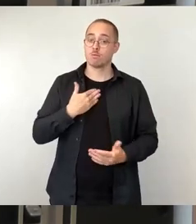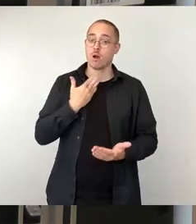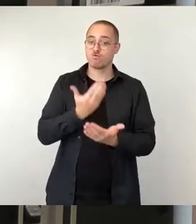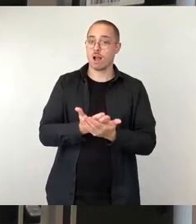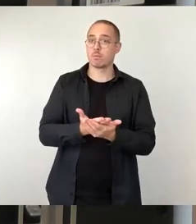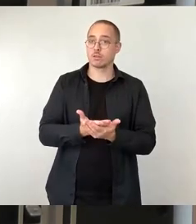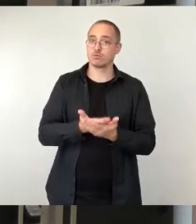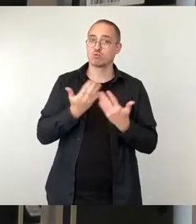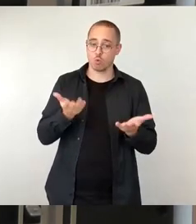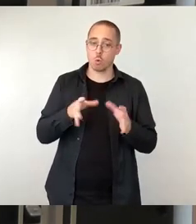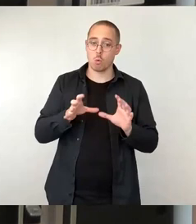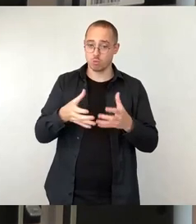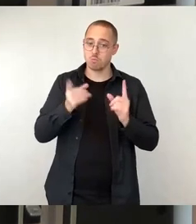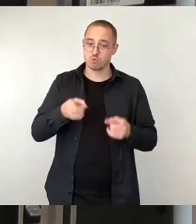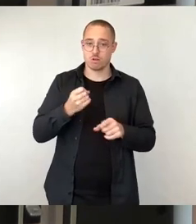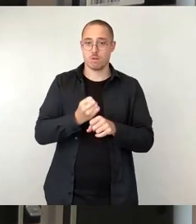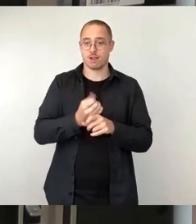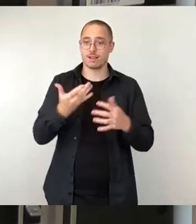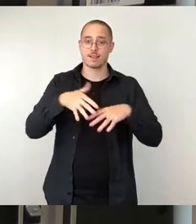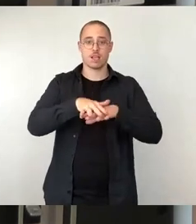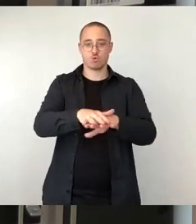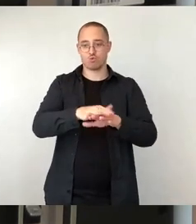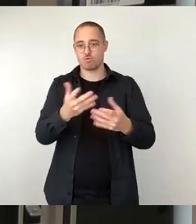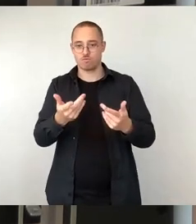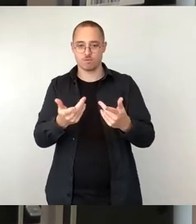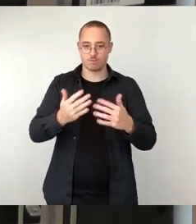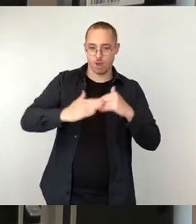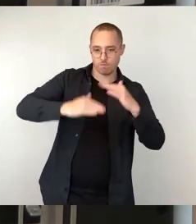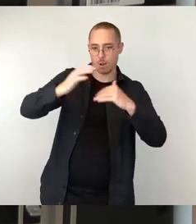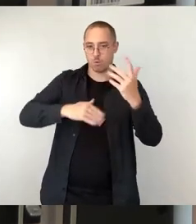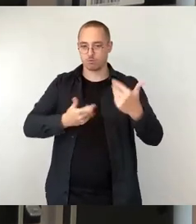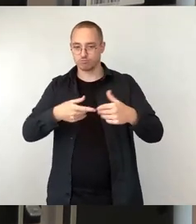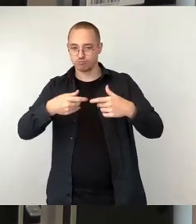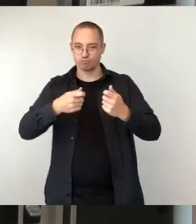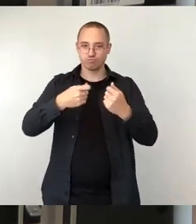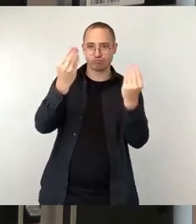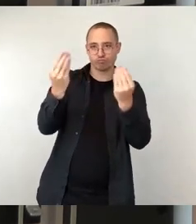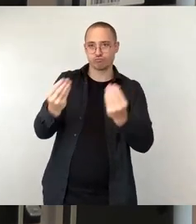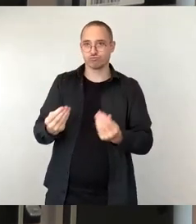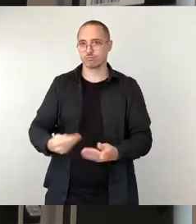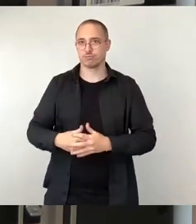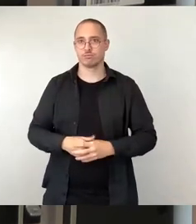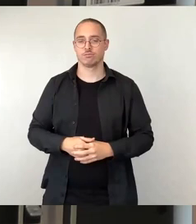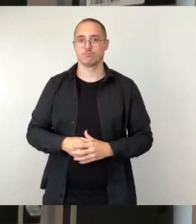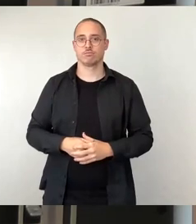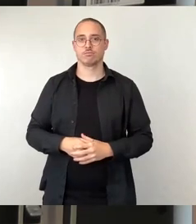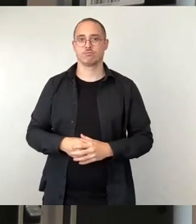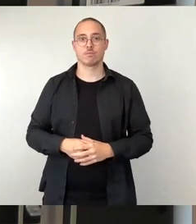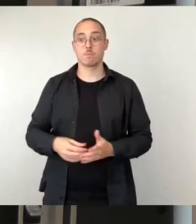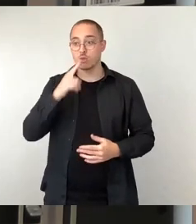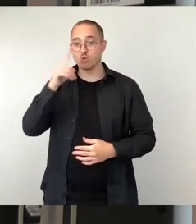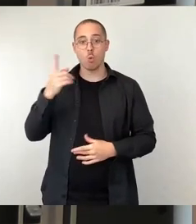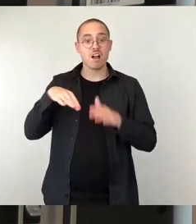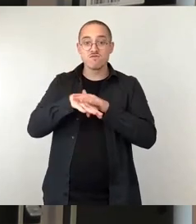maßgeblich Integration zu gestalten. Und damit sind eben nicht nur Geflüchtete gemeint, die